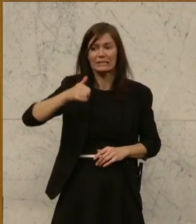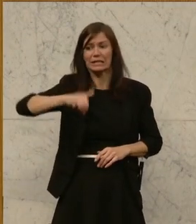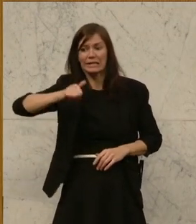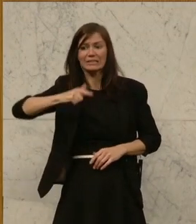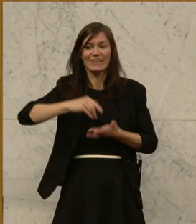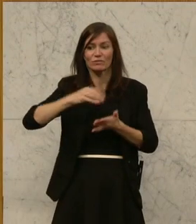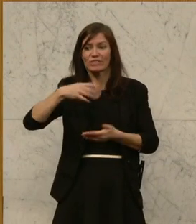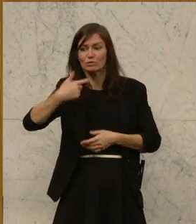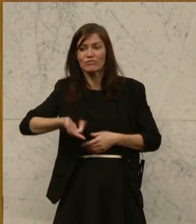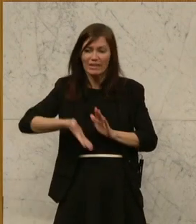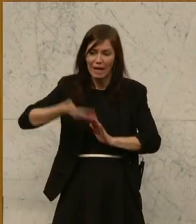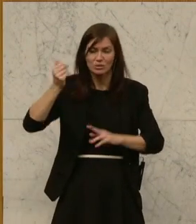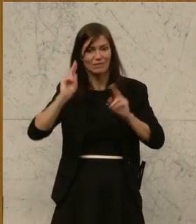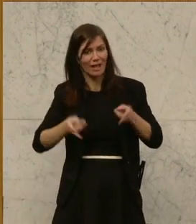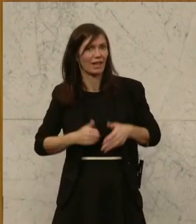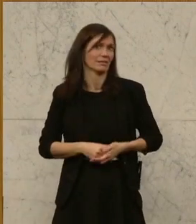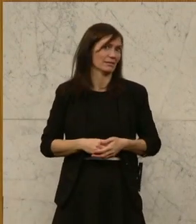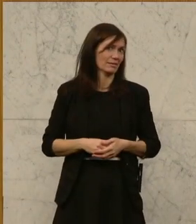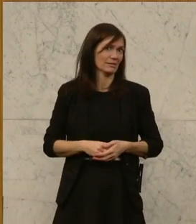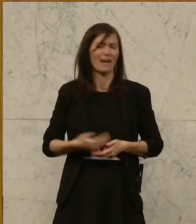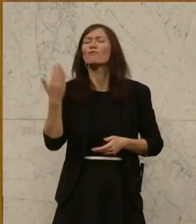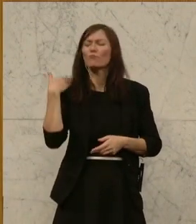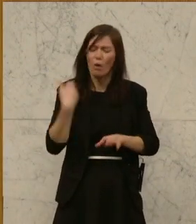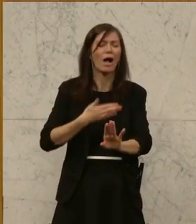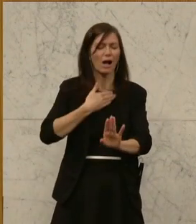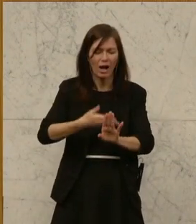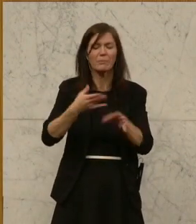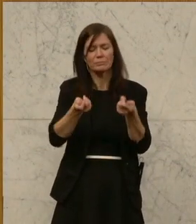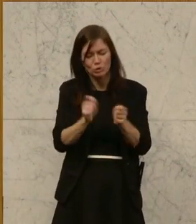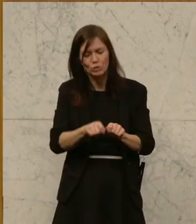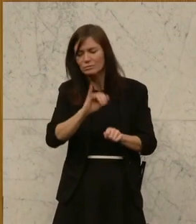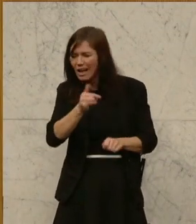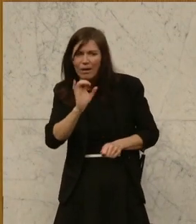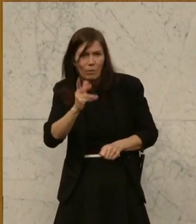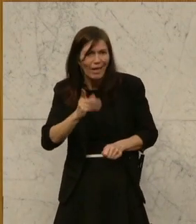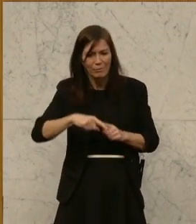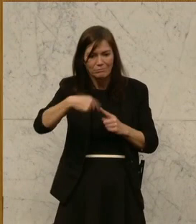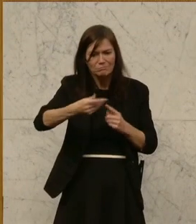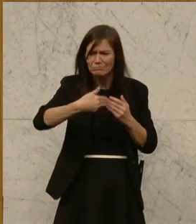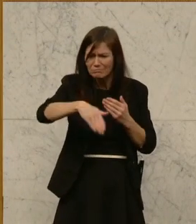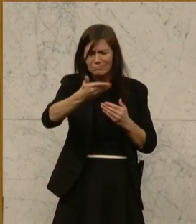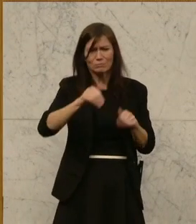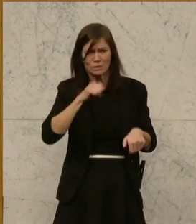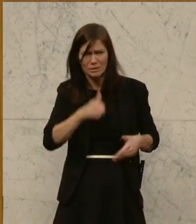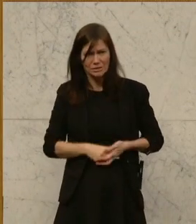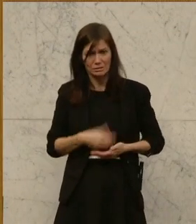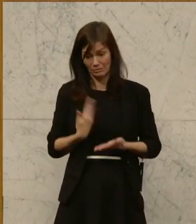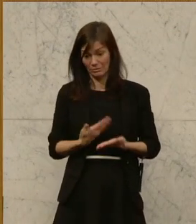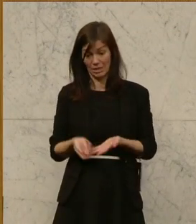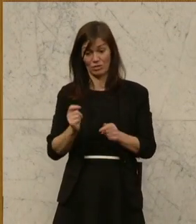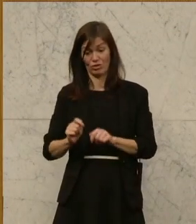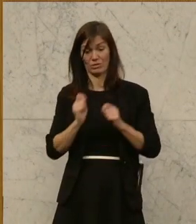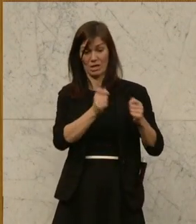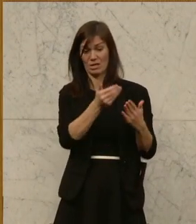ist die weg, außer die Vereinbarungen, die bis zu diesem Zeitpunkt schon geschlossen sind, Ende der Durchsage. Und darauf richtet sich mein Entschließungsantrag. Der